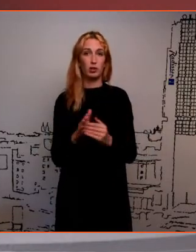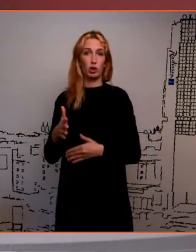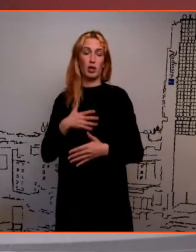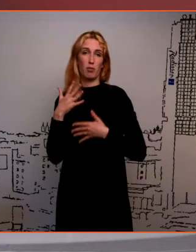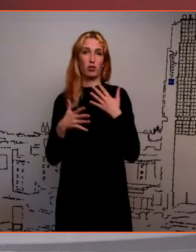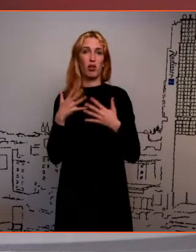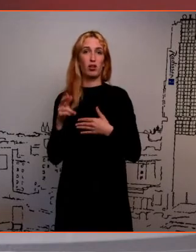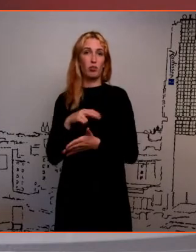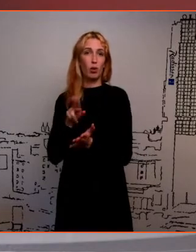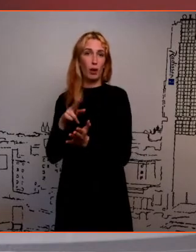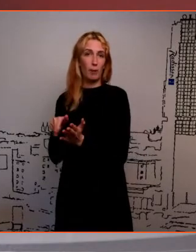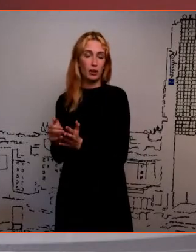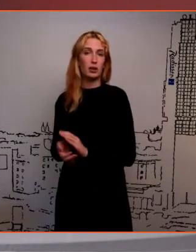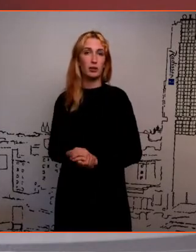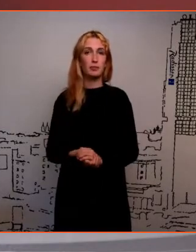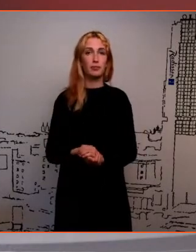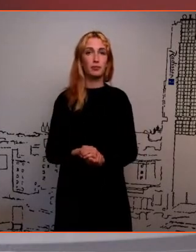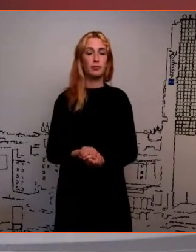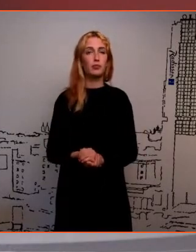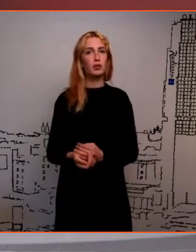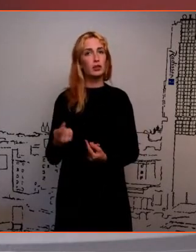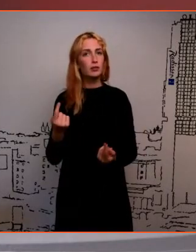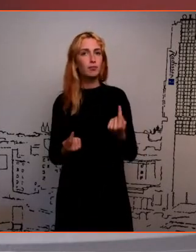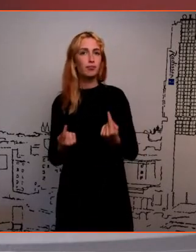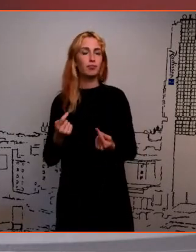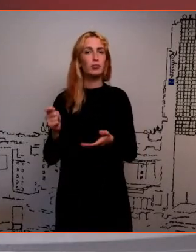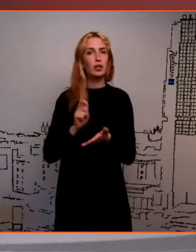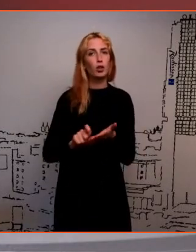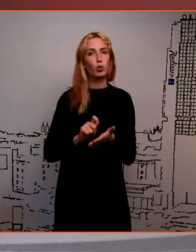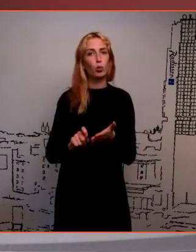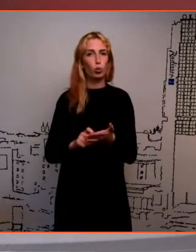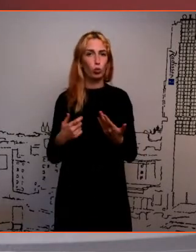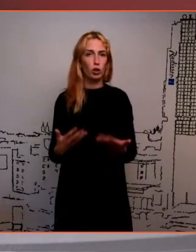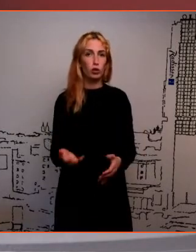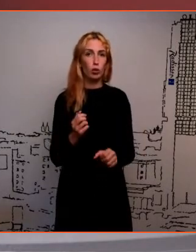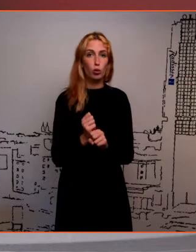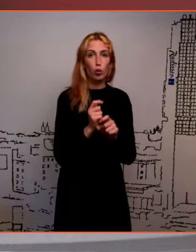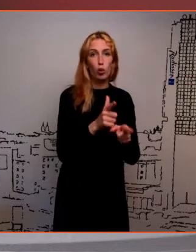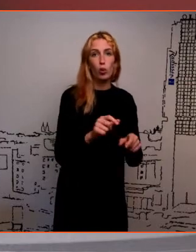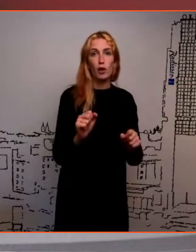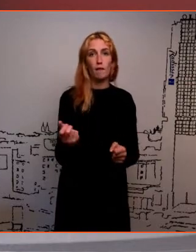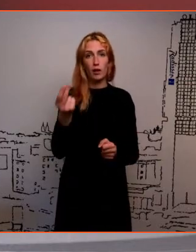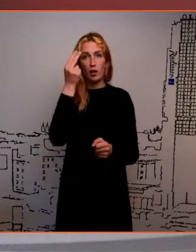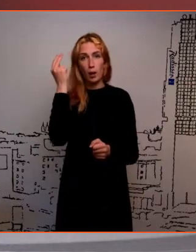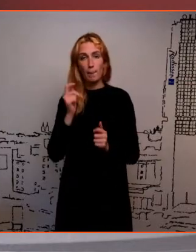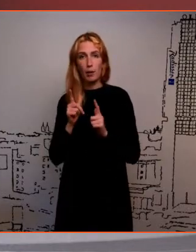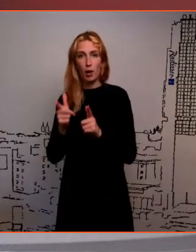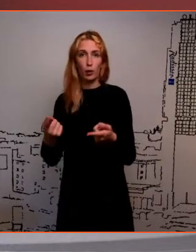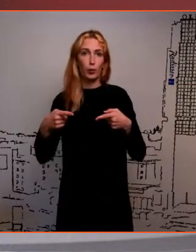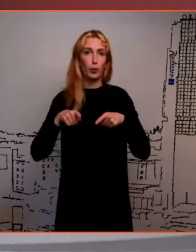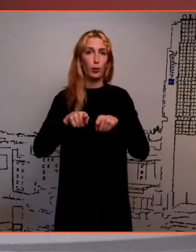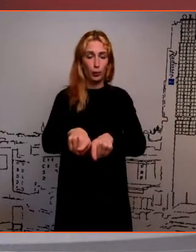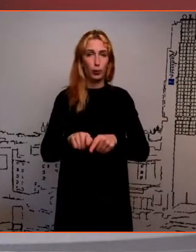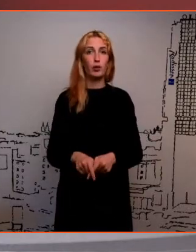tulema. Eks dilemme on kirjutatud natuke sellesse, et kas minna tööle või kooli ühel ajal. Ühelt poolt võib see